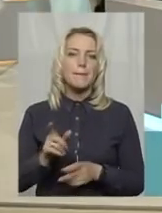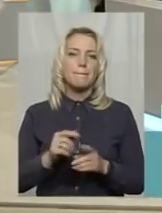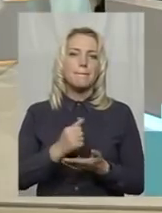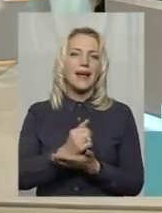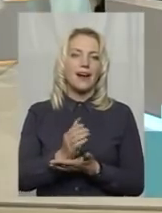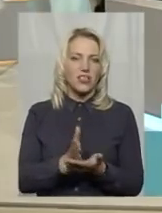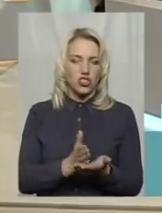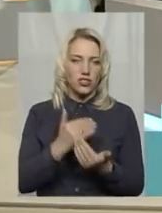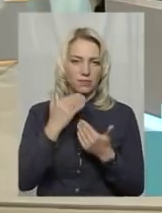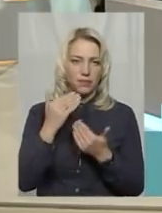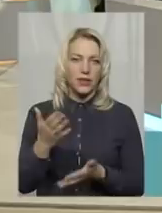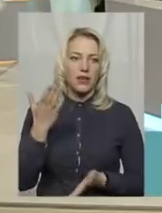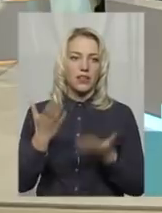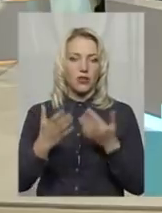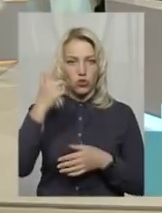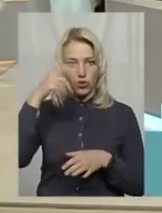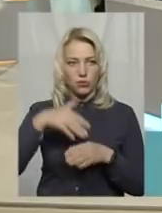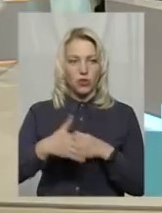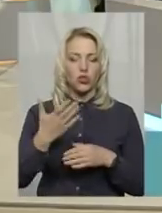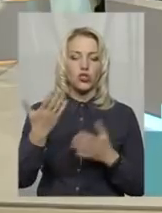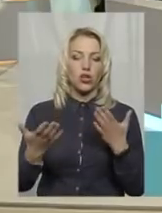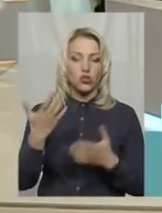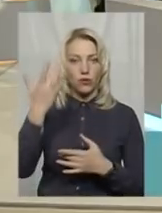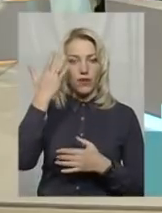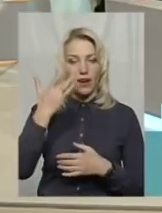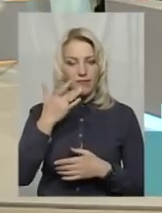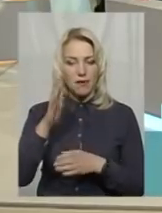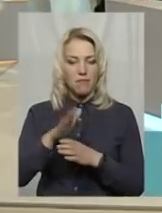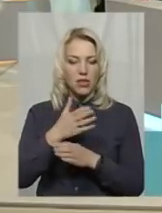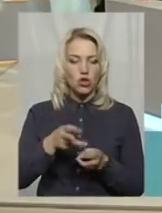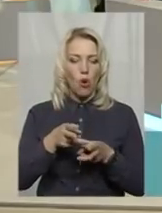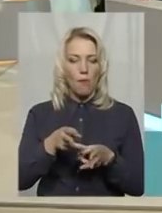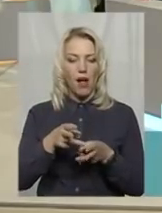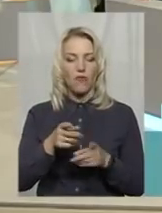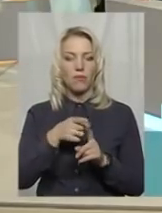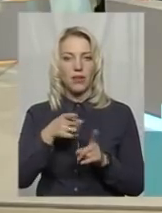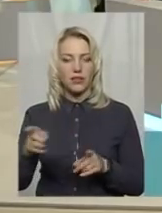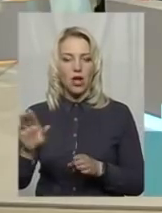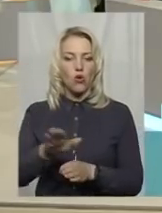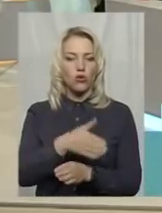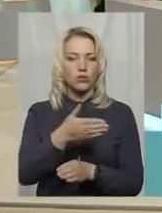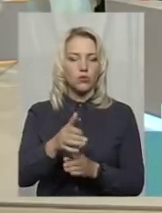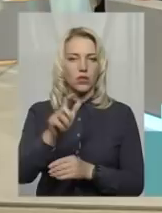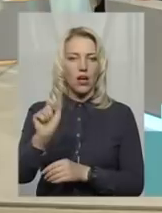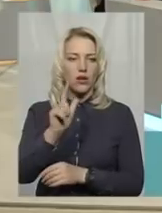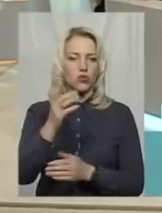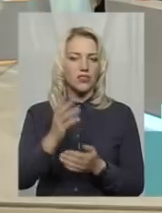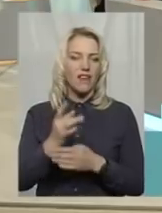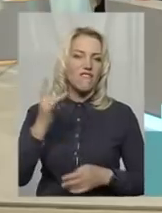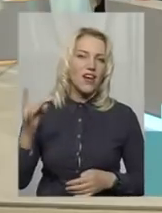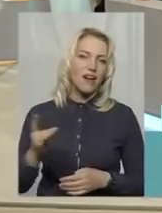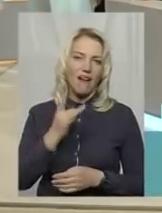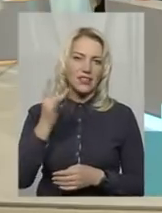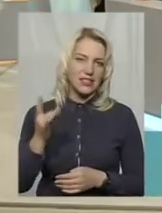розуміти, що в літній чи міжопалювальний період розподіл газу є в рази. Якщо